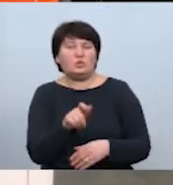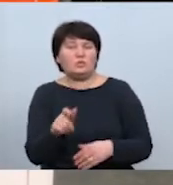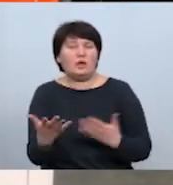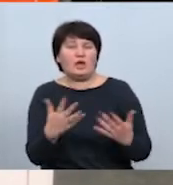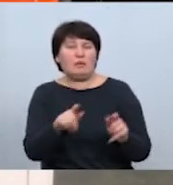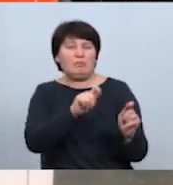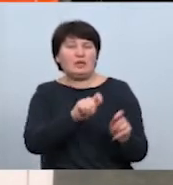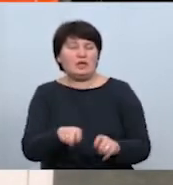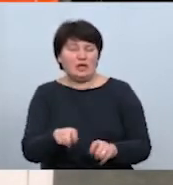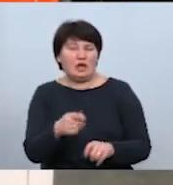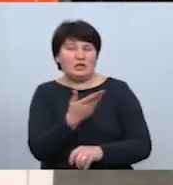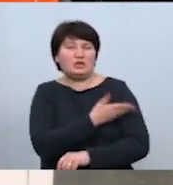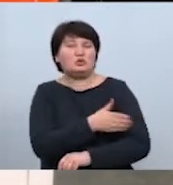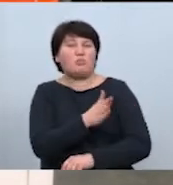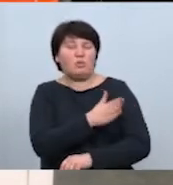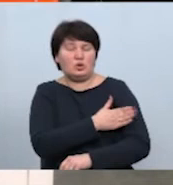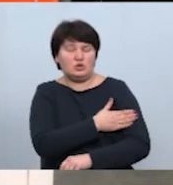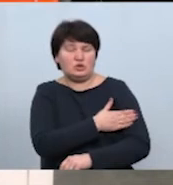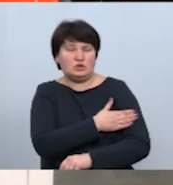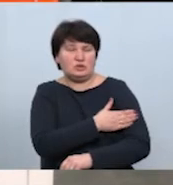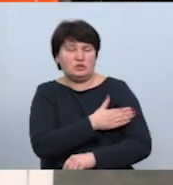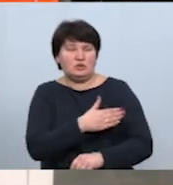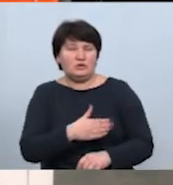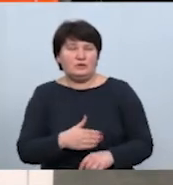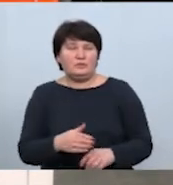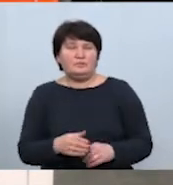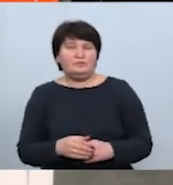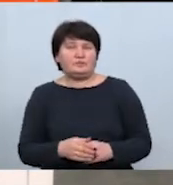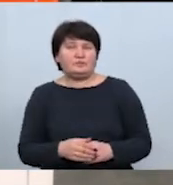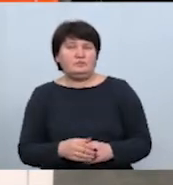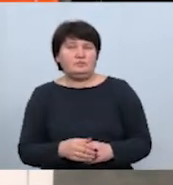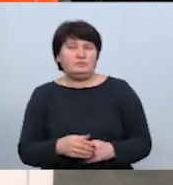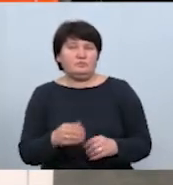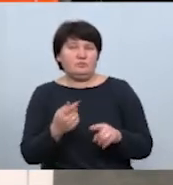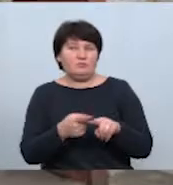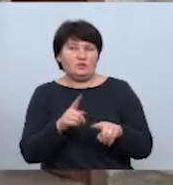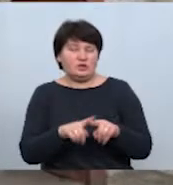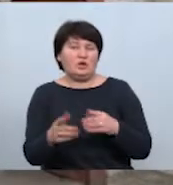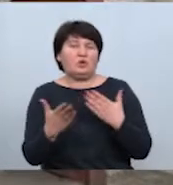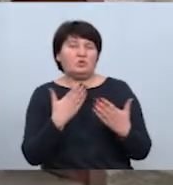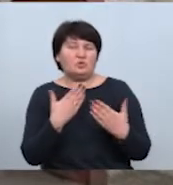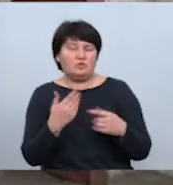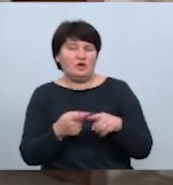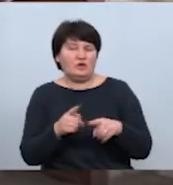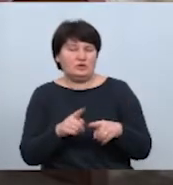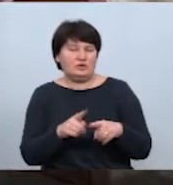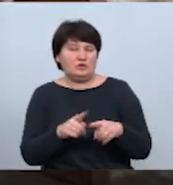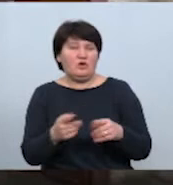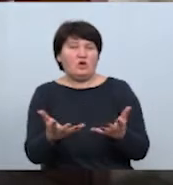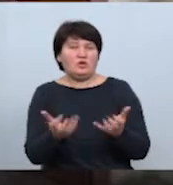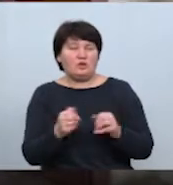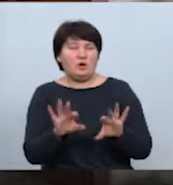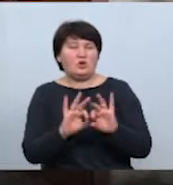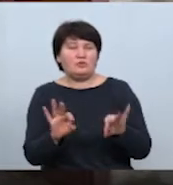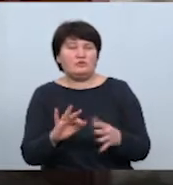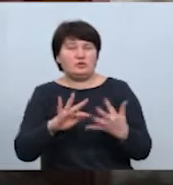тими, з тою людиною, яка померла, не контактувала. Отримати коментар від сільського